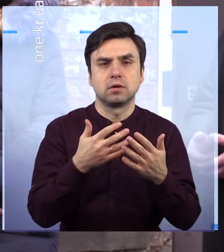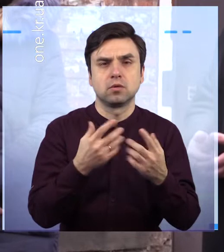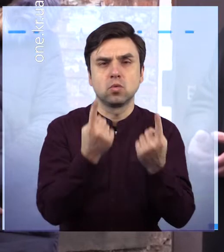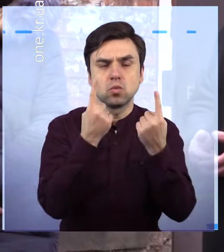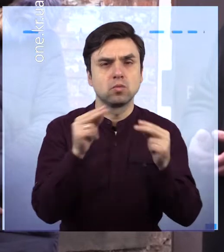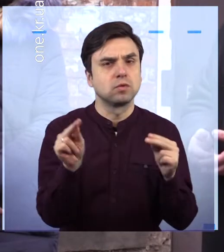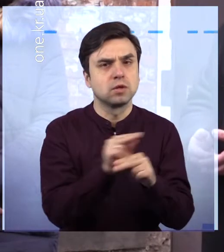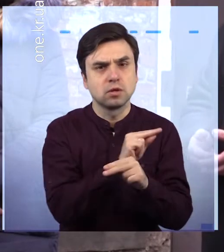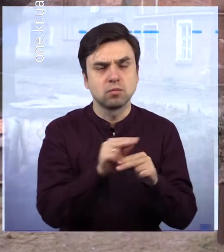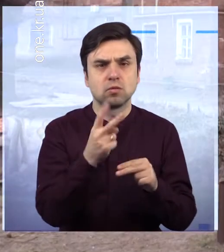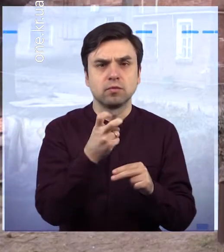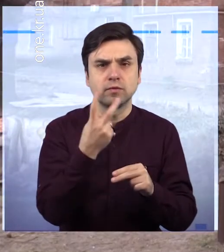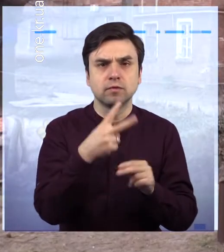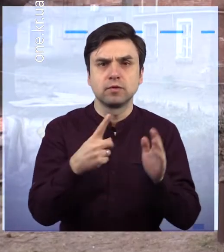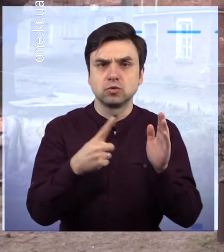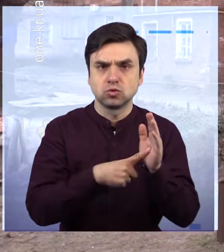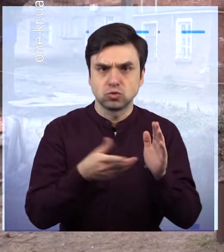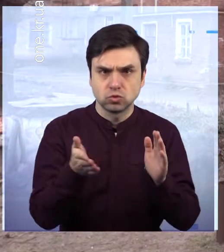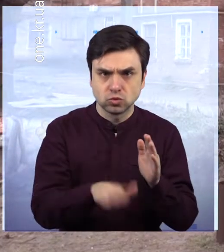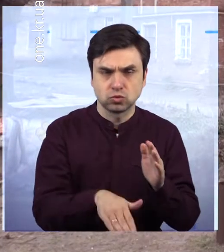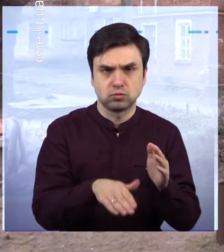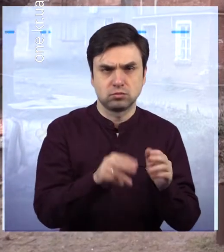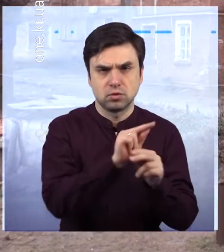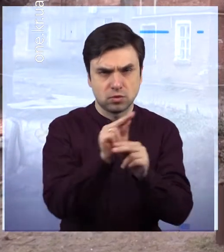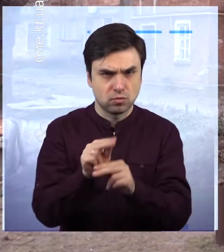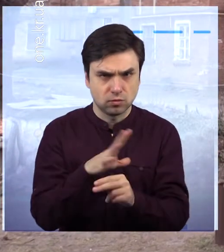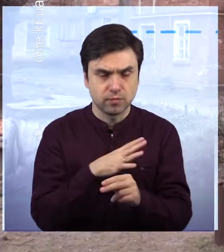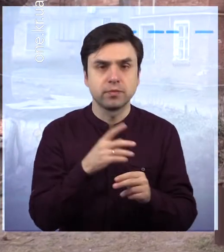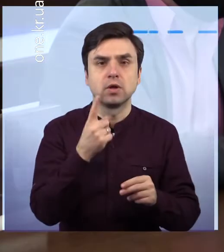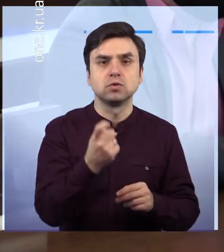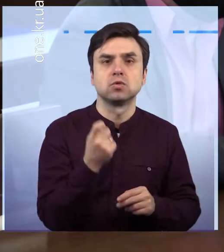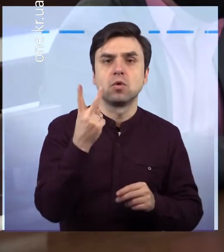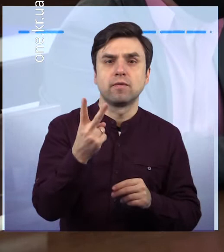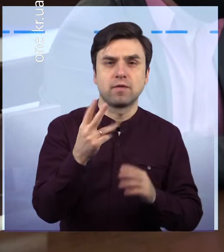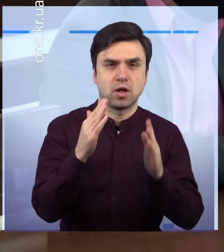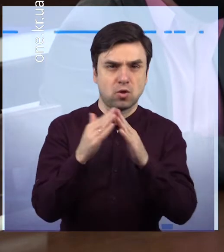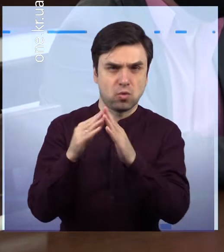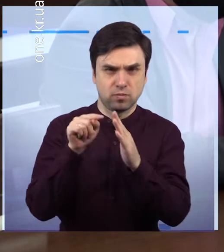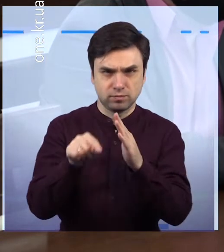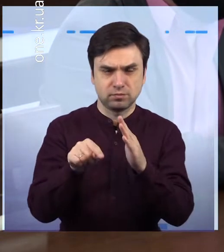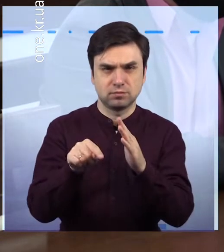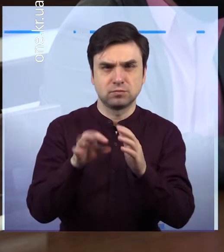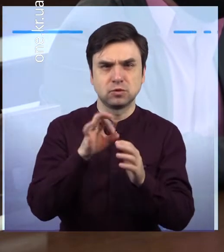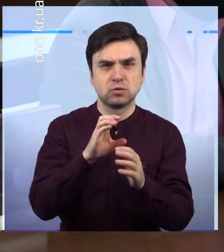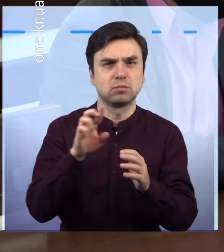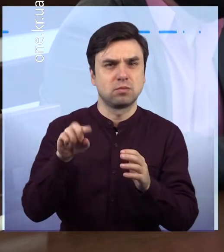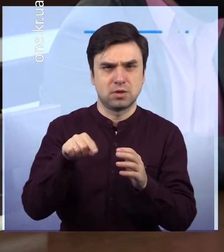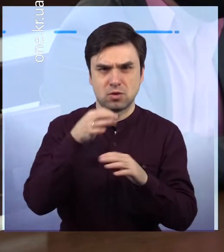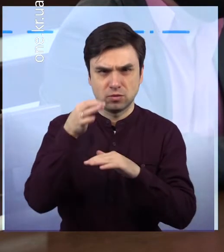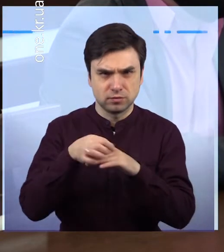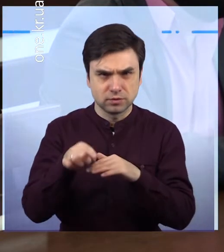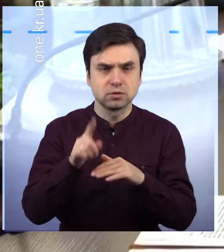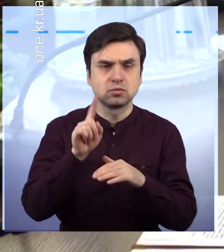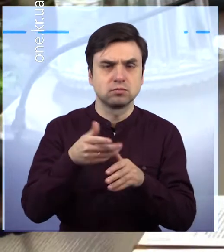житлових будинках ОСББ. У тому числі у 102 будинках, що входять до громадської спілки Асоціація Кривбаз